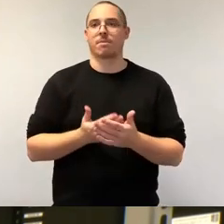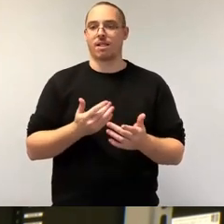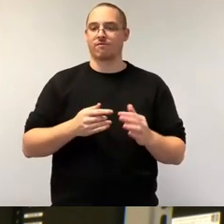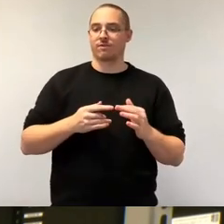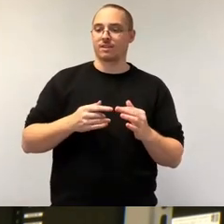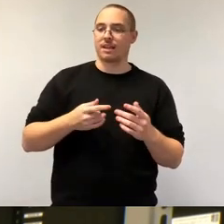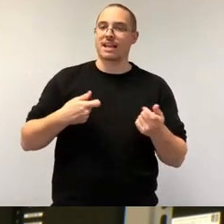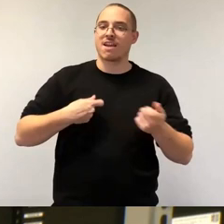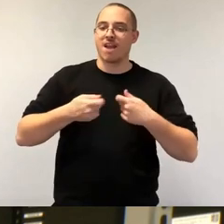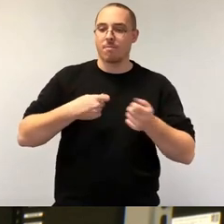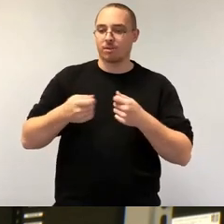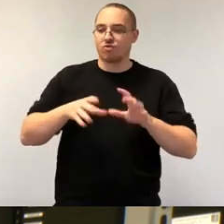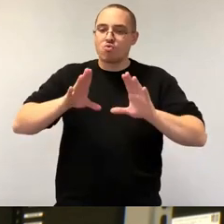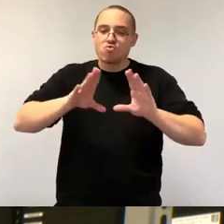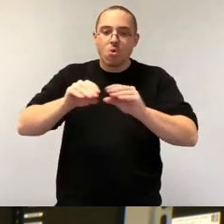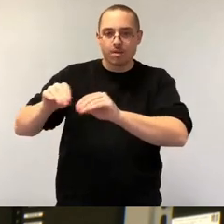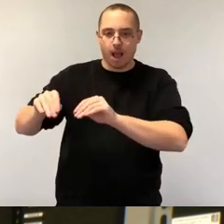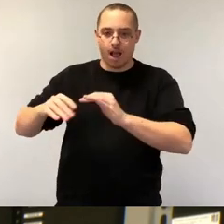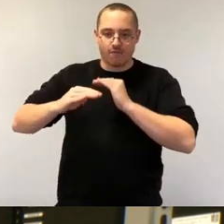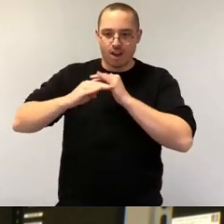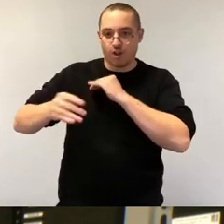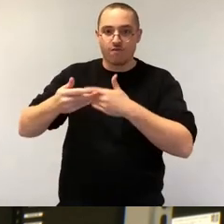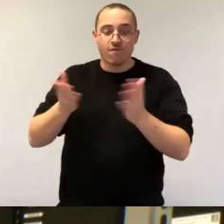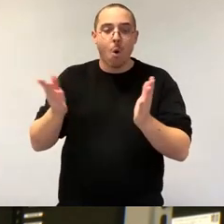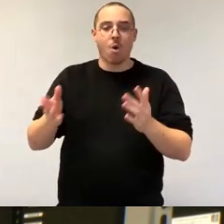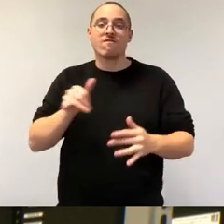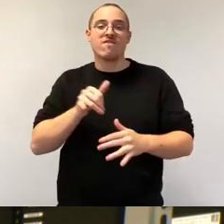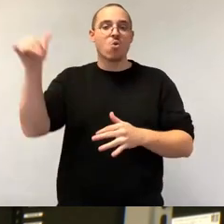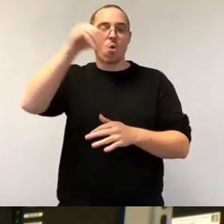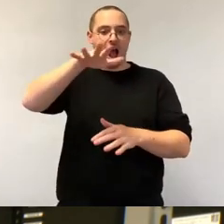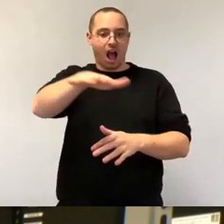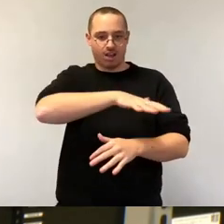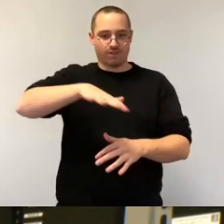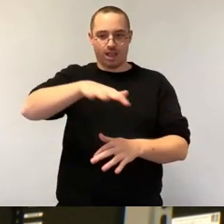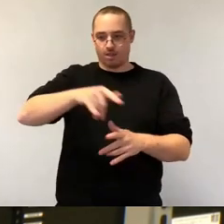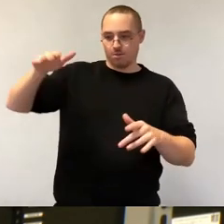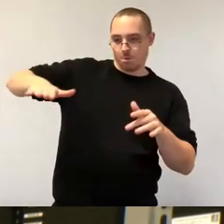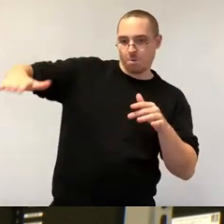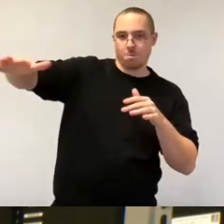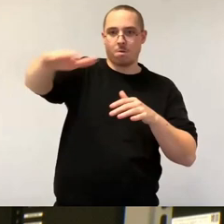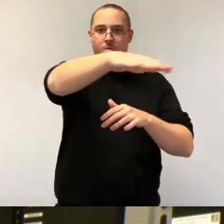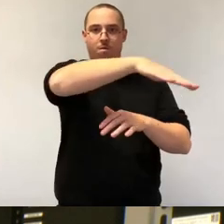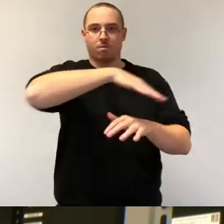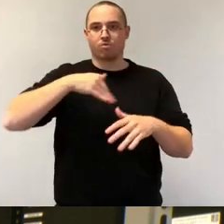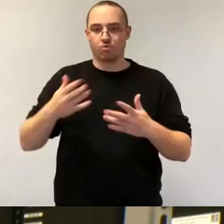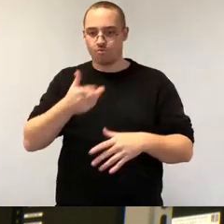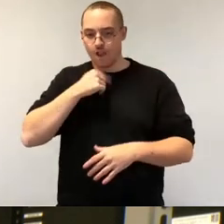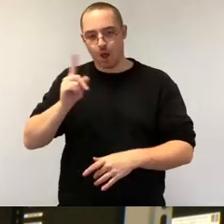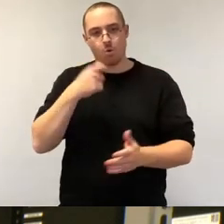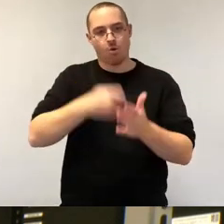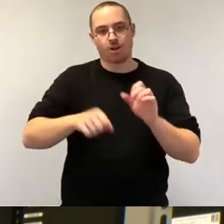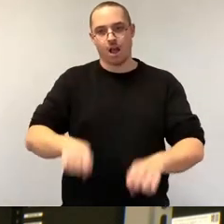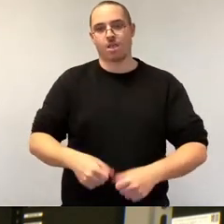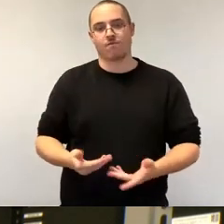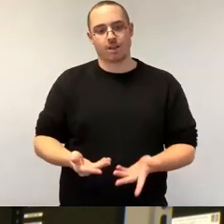Flughafen. Geld für die Entwicklung interkommunaler Gewerbeflächen, Intensivierung der Fachkräfte, Sicherung